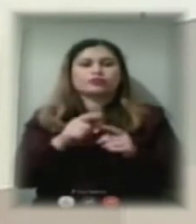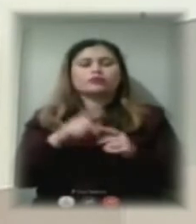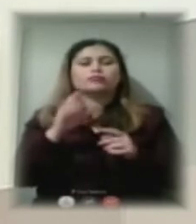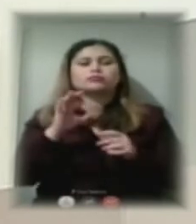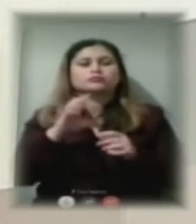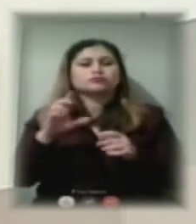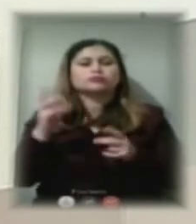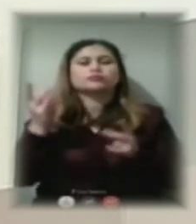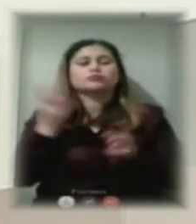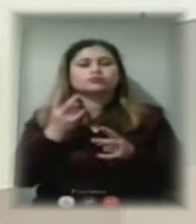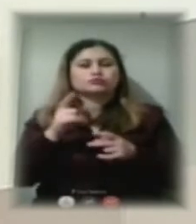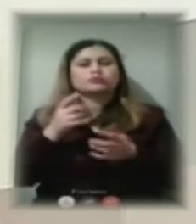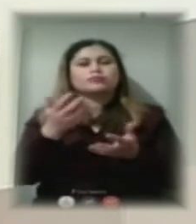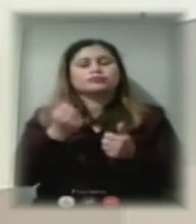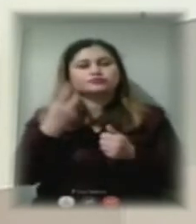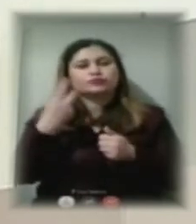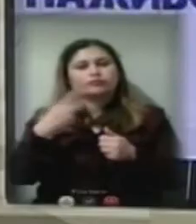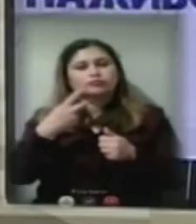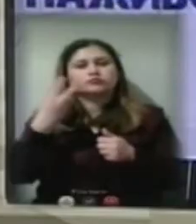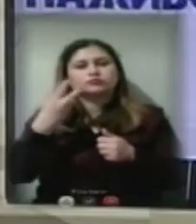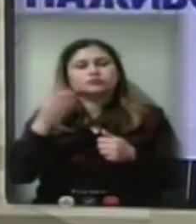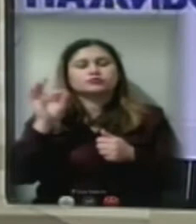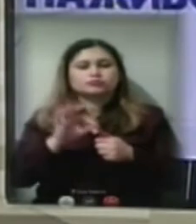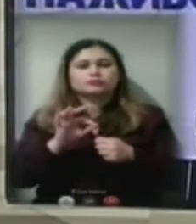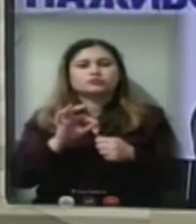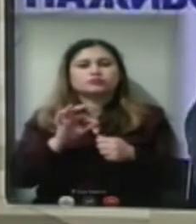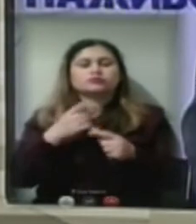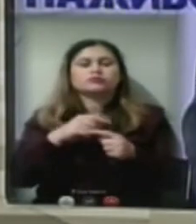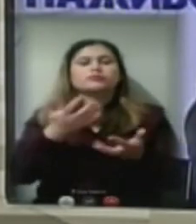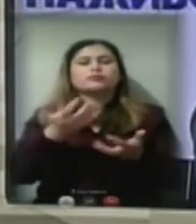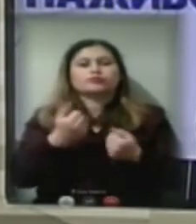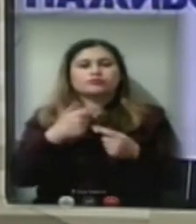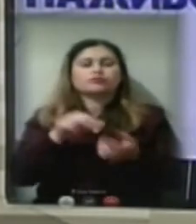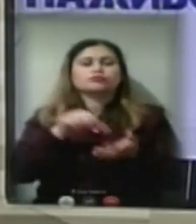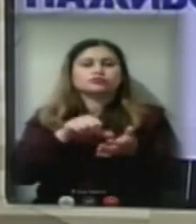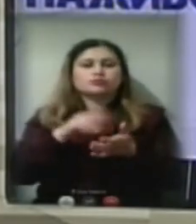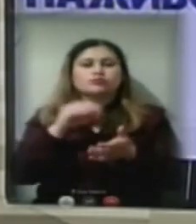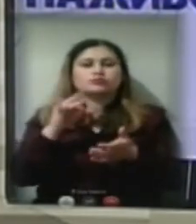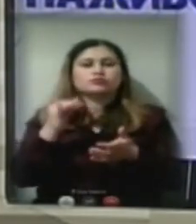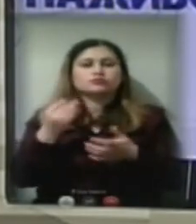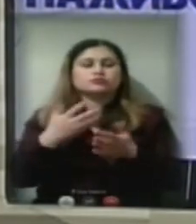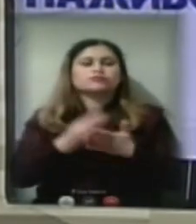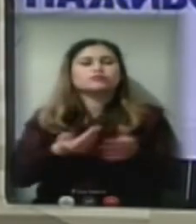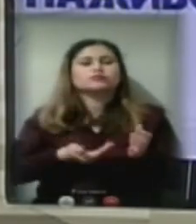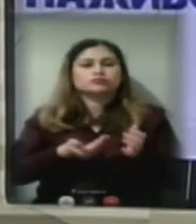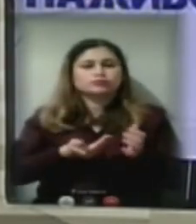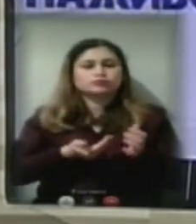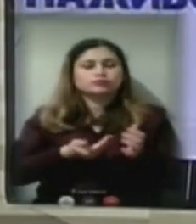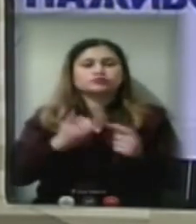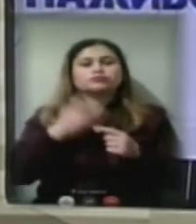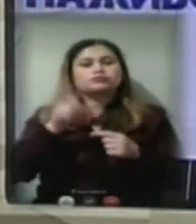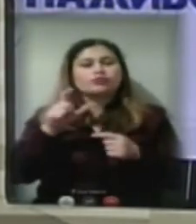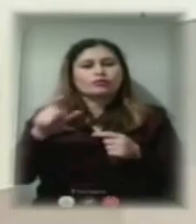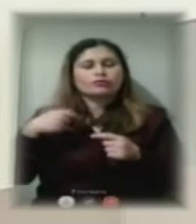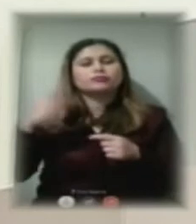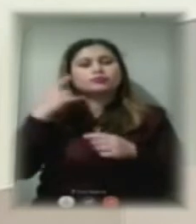хоча б 20-30% приймати участь у модернізації свого житла. Тому що, я розумію, що